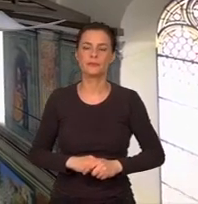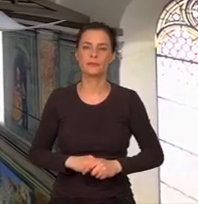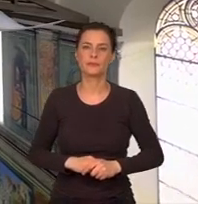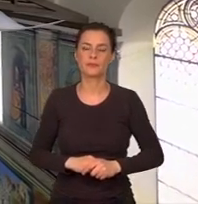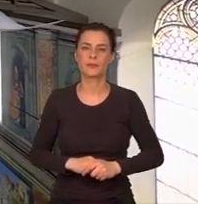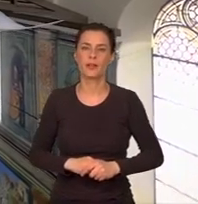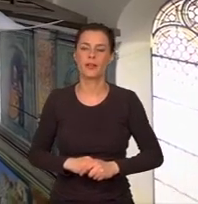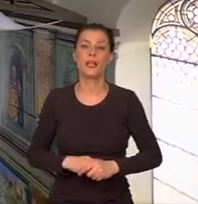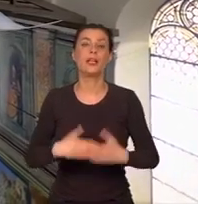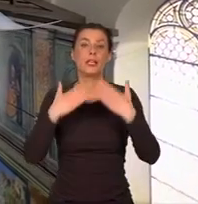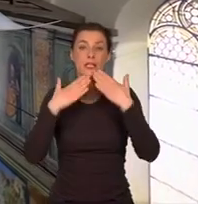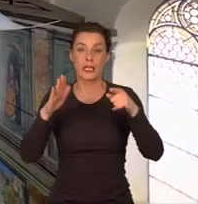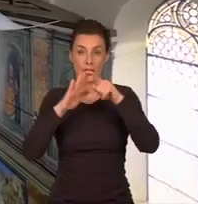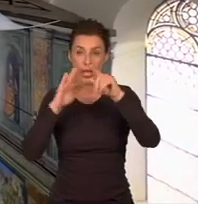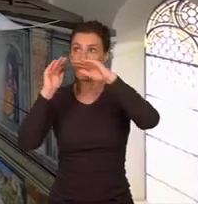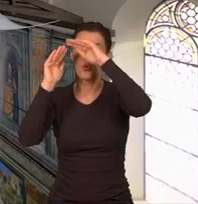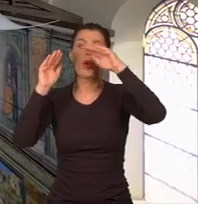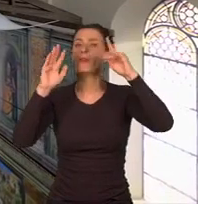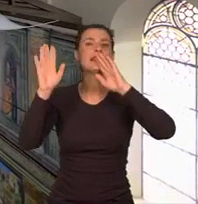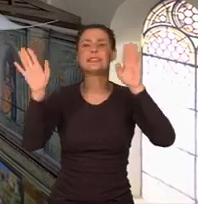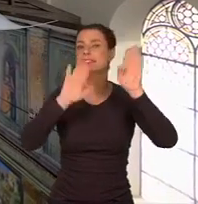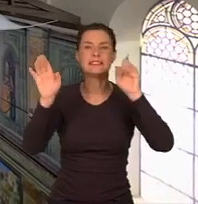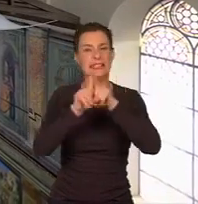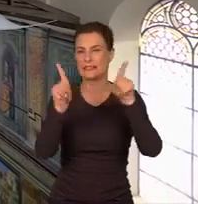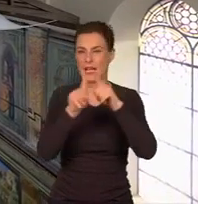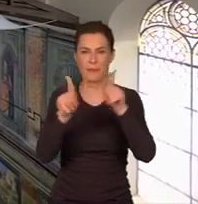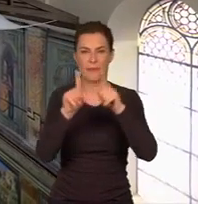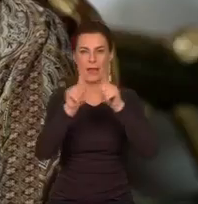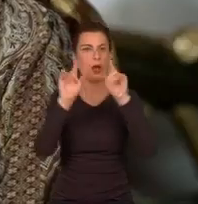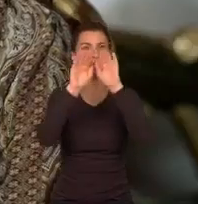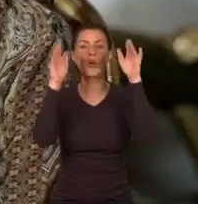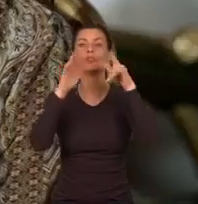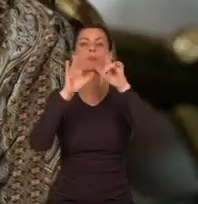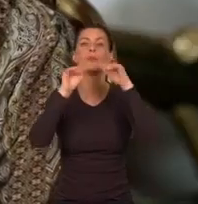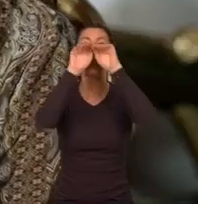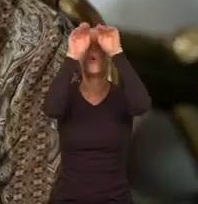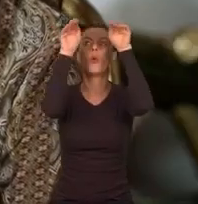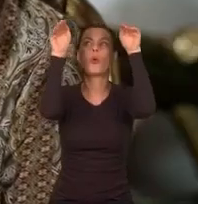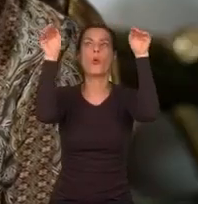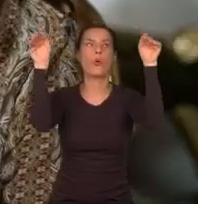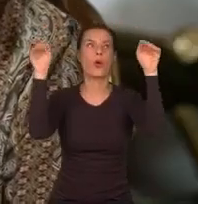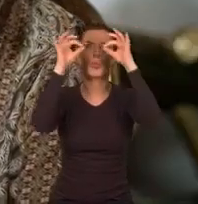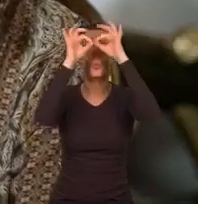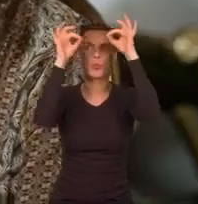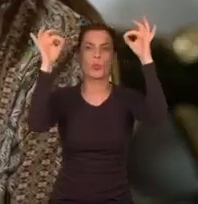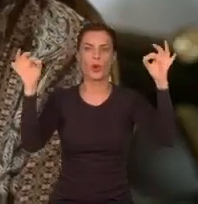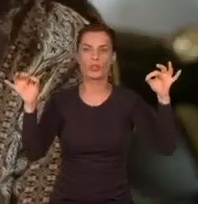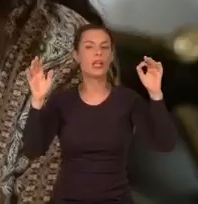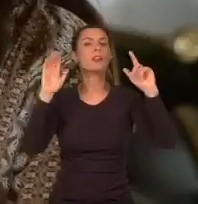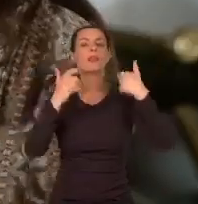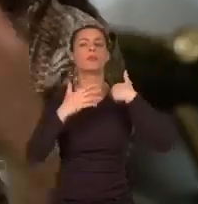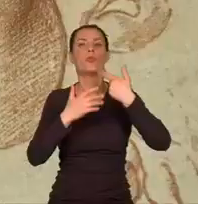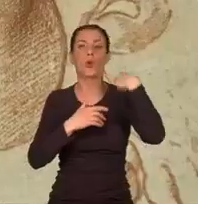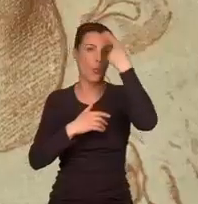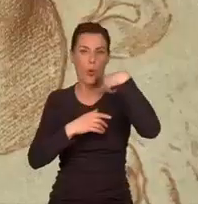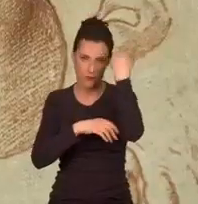Pomost pozwalał mu na zachowanie tej samej odległości, długości ramienia. Technika wymagała stania z